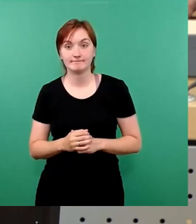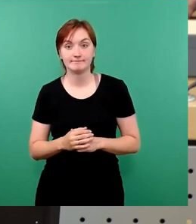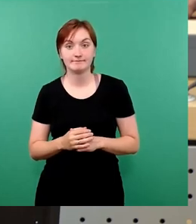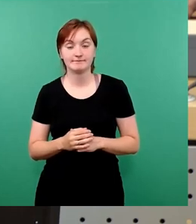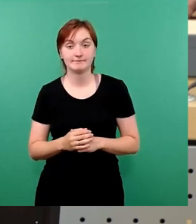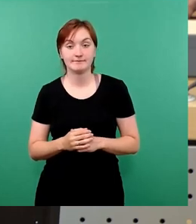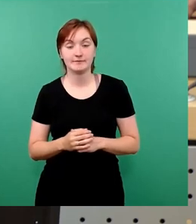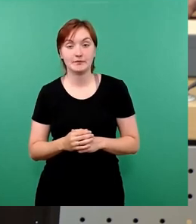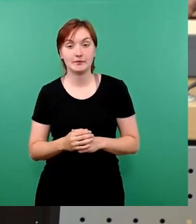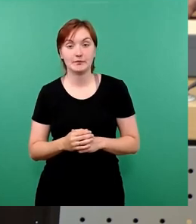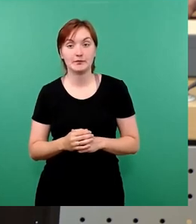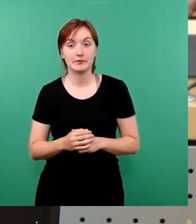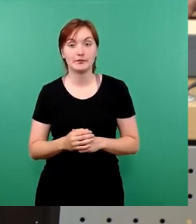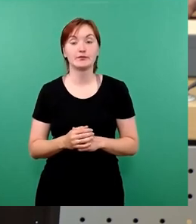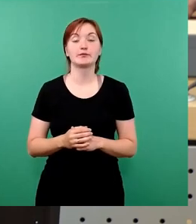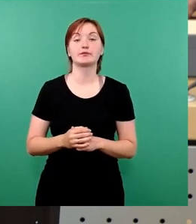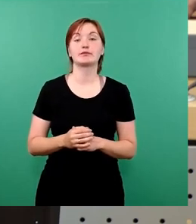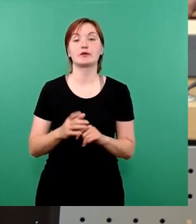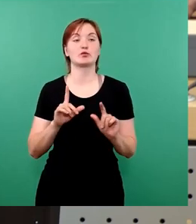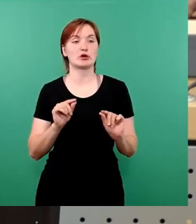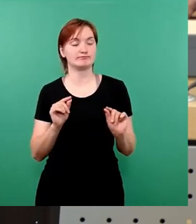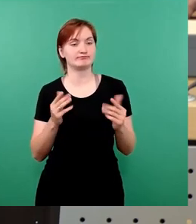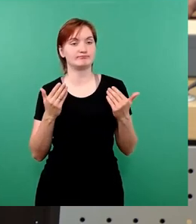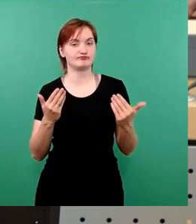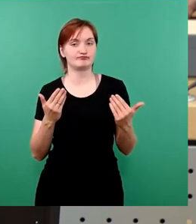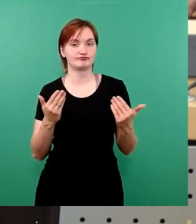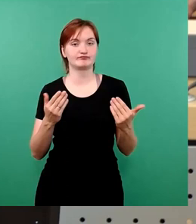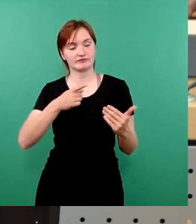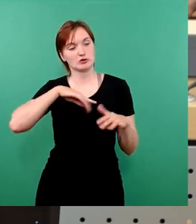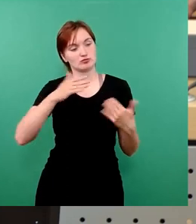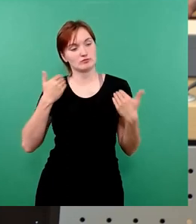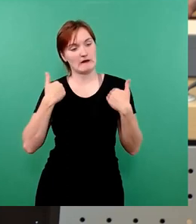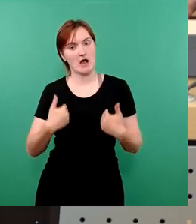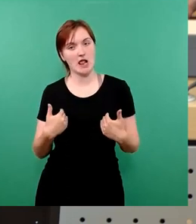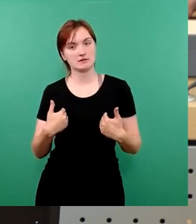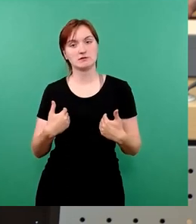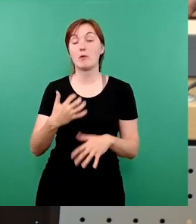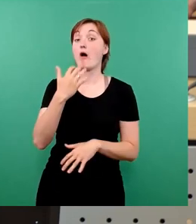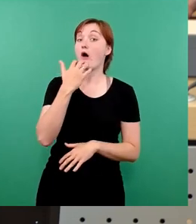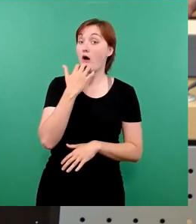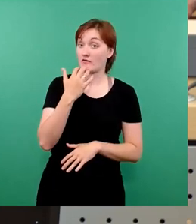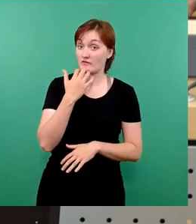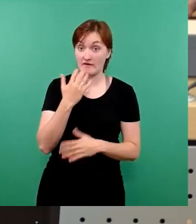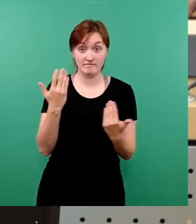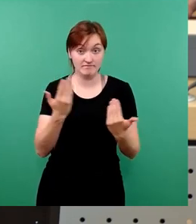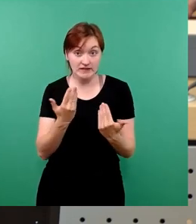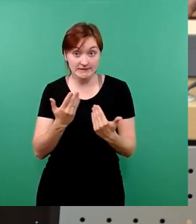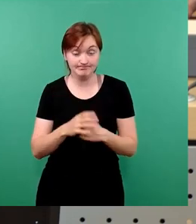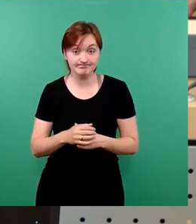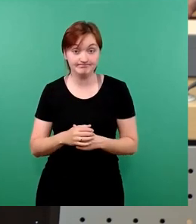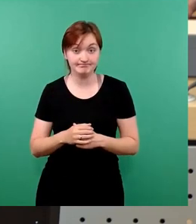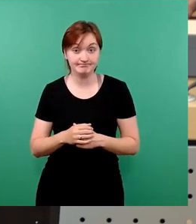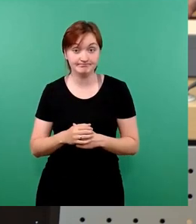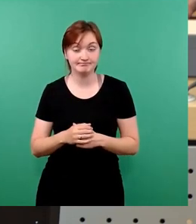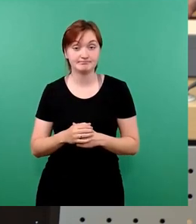Und in dem Fall würden wir uns entsprechend verhalten. Und ich hoffe aber eins, dass wir über kurz